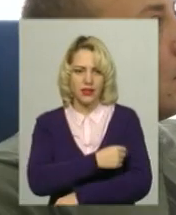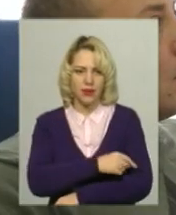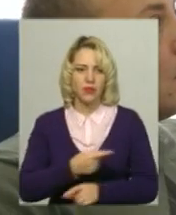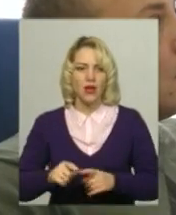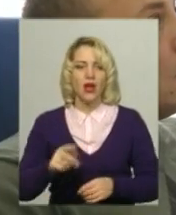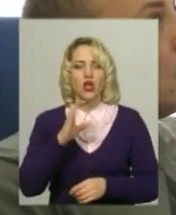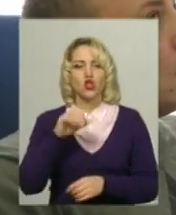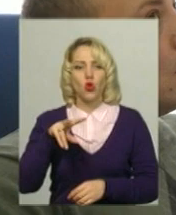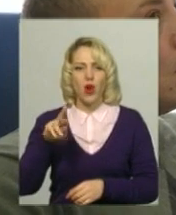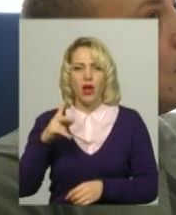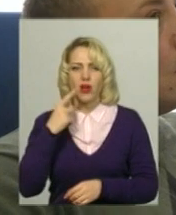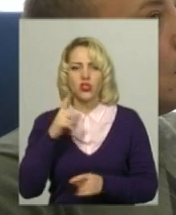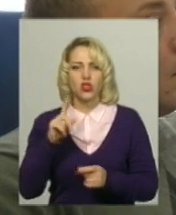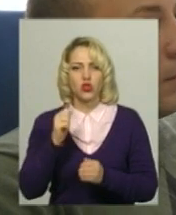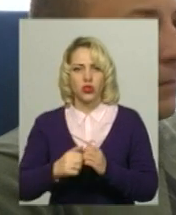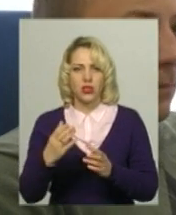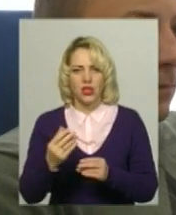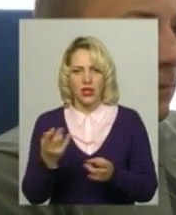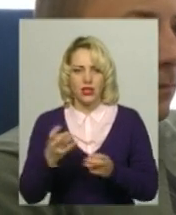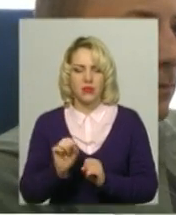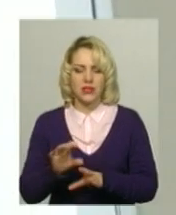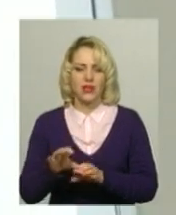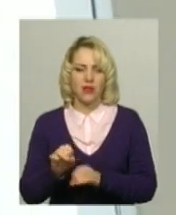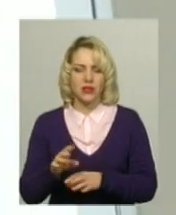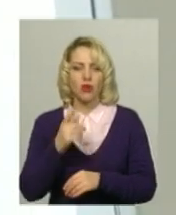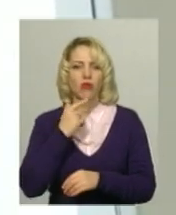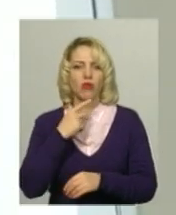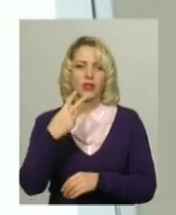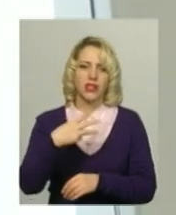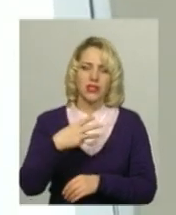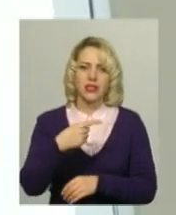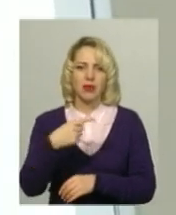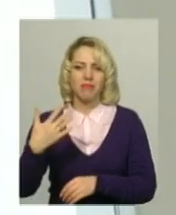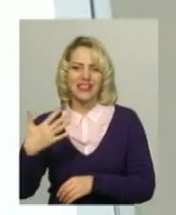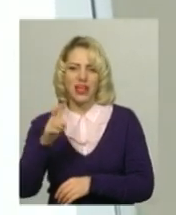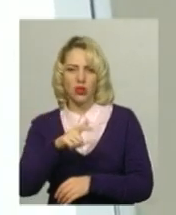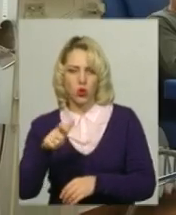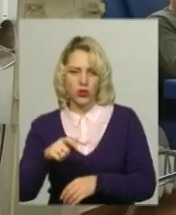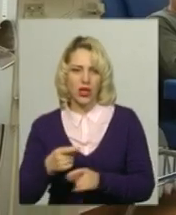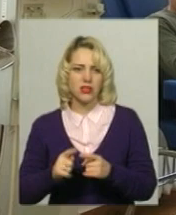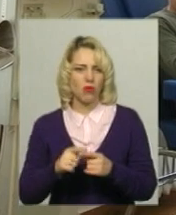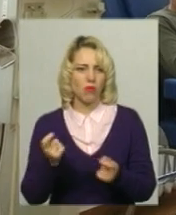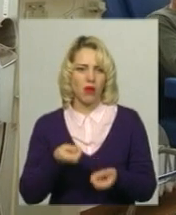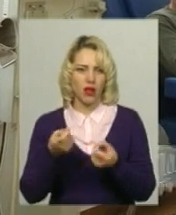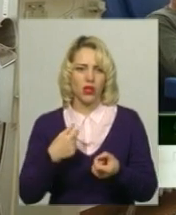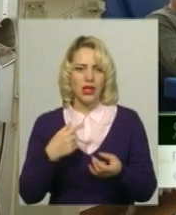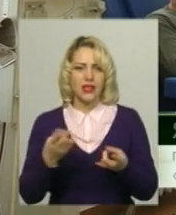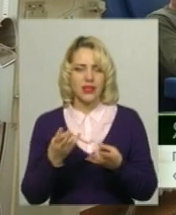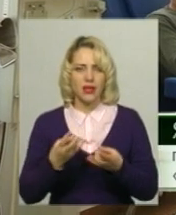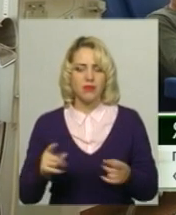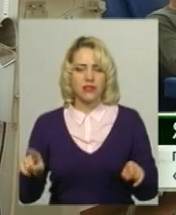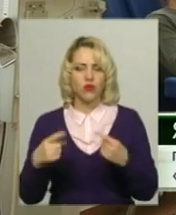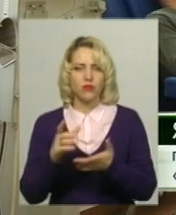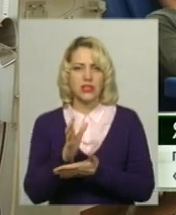Ярослав Столяр каже, в середньому щодня приходять здавати кров 30-50 донорів. Та цього замало для Хмельниччини. Щоб нам створювати такий запас